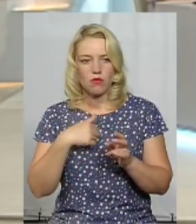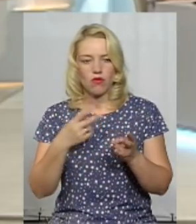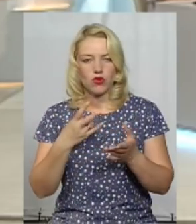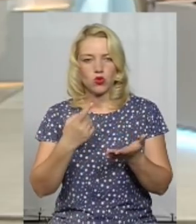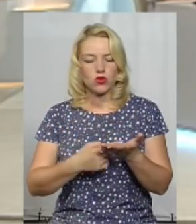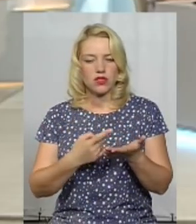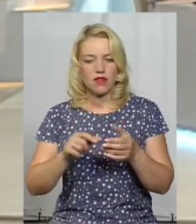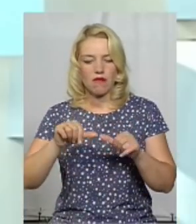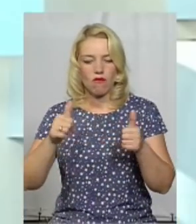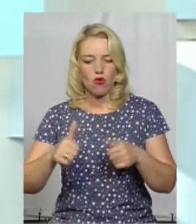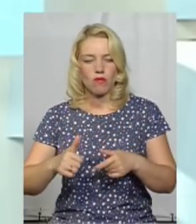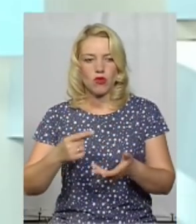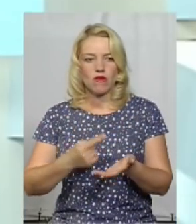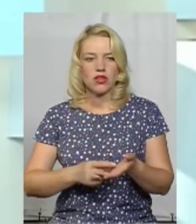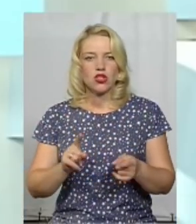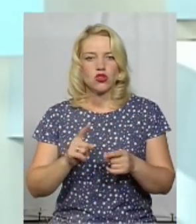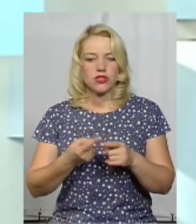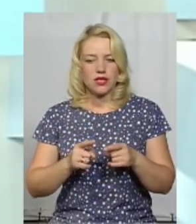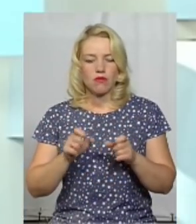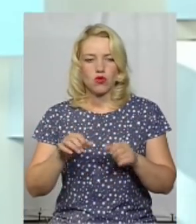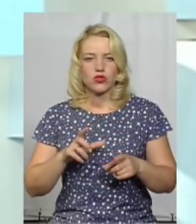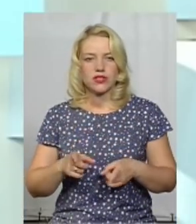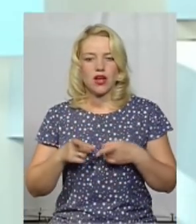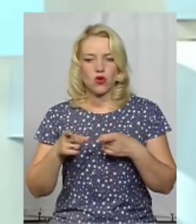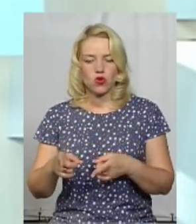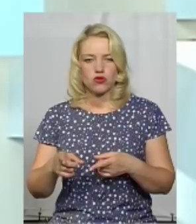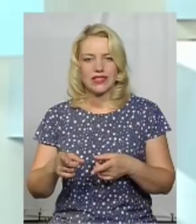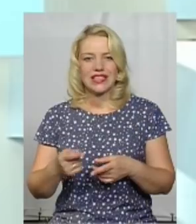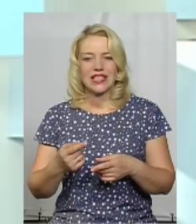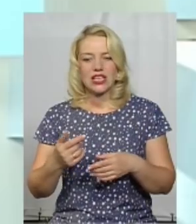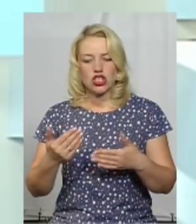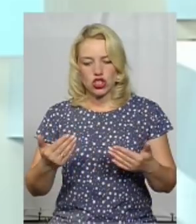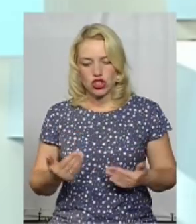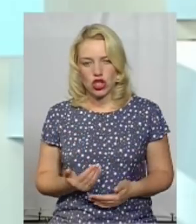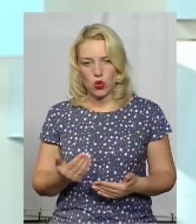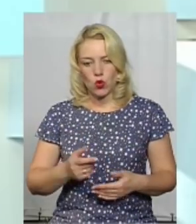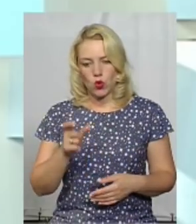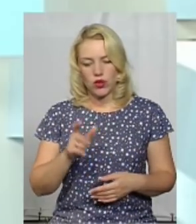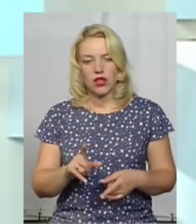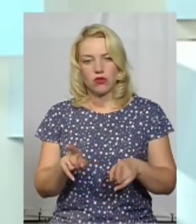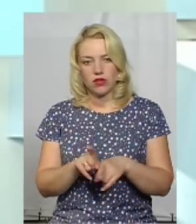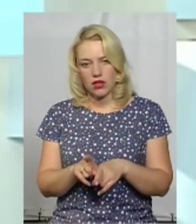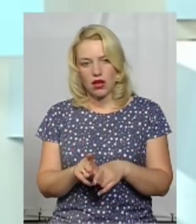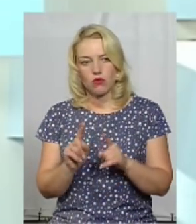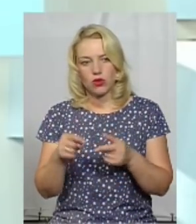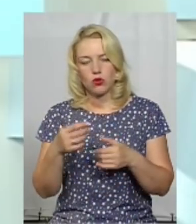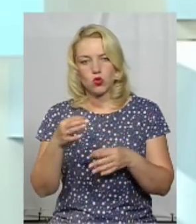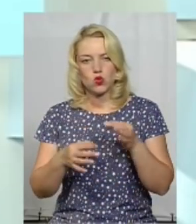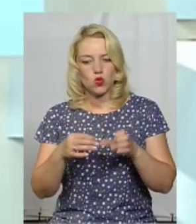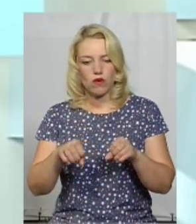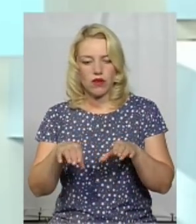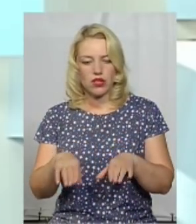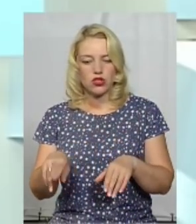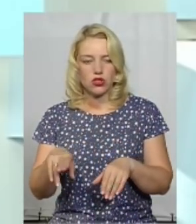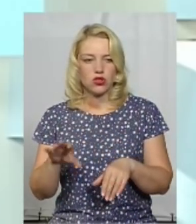формі доведено, що це може загрожувати життю цієї людини. І таким чином потребувати судового рішення